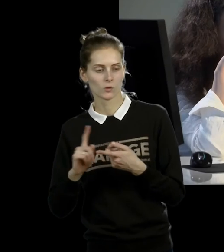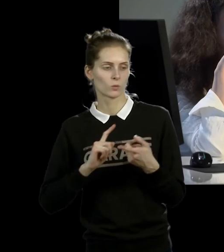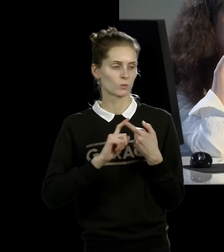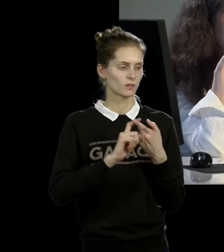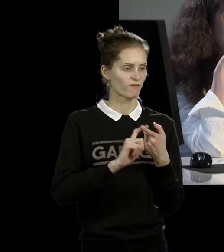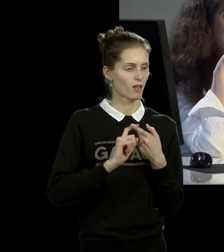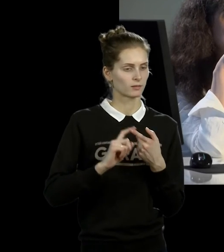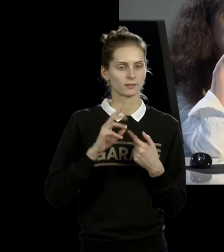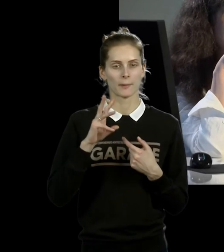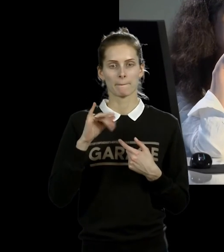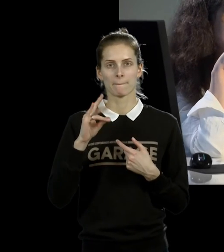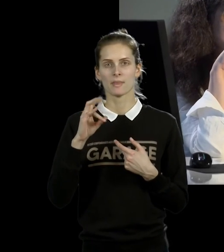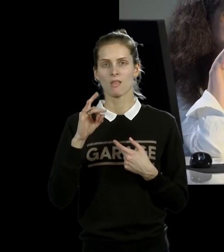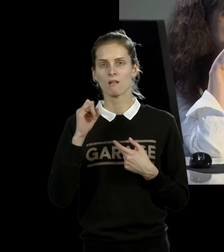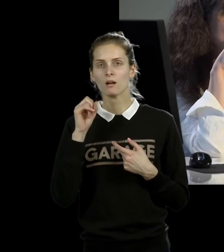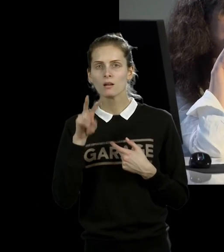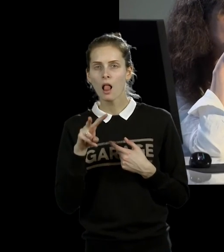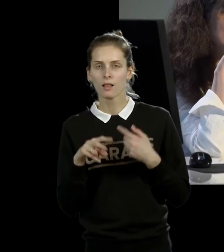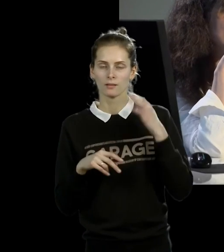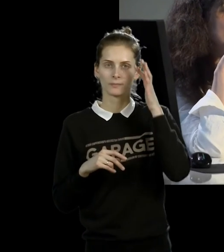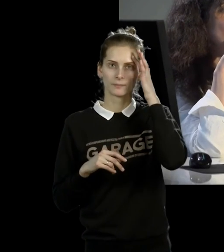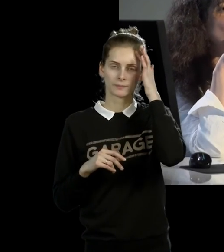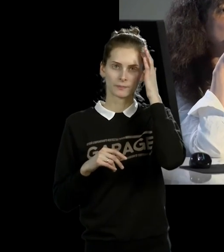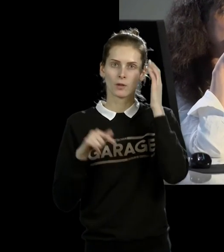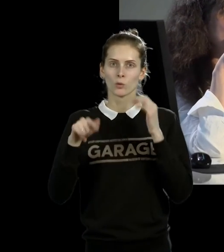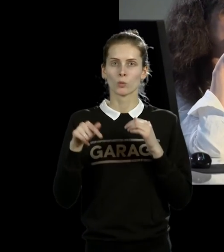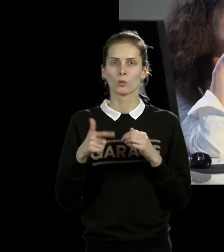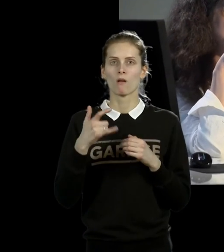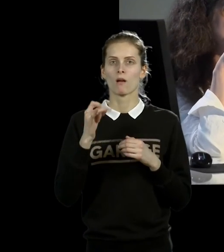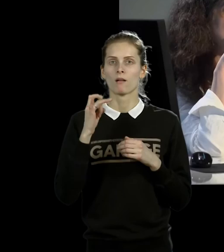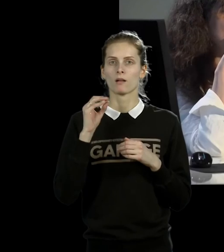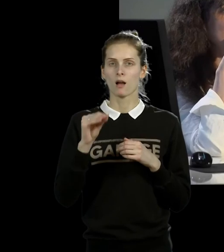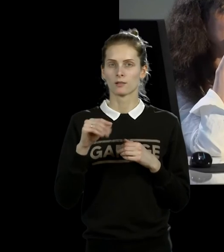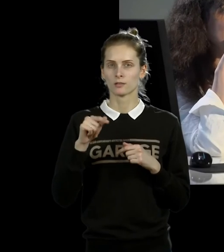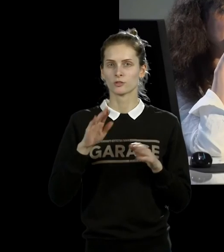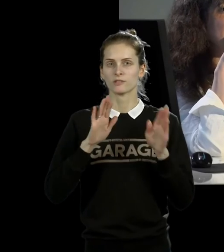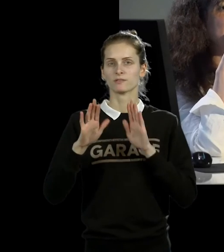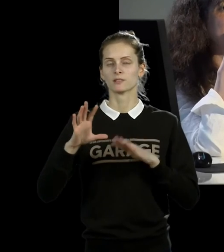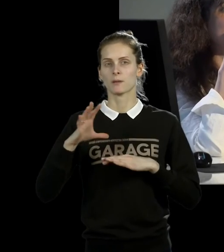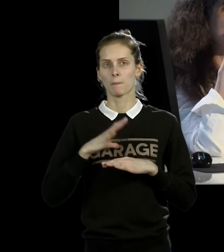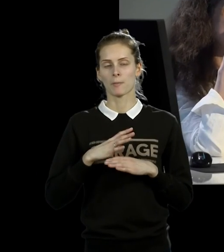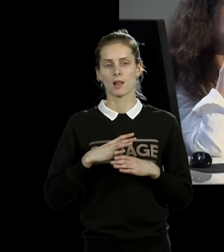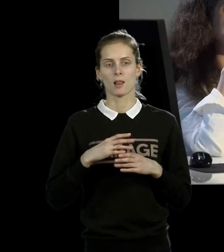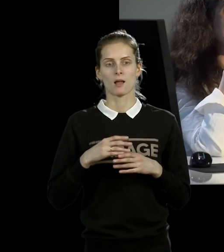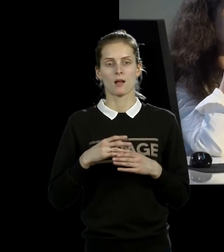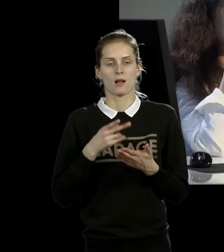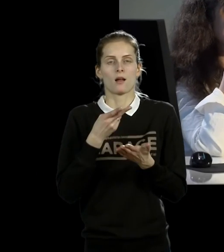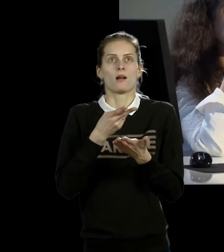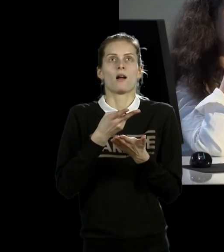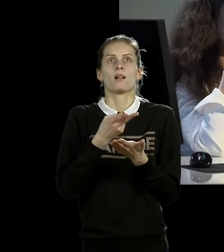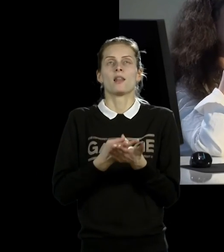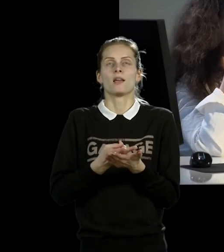те, кто был на выставке в гараже, там были такие замечательные ложи из минералов, которые должны были целительно